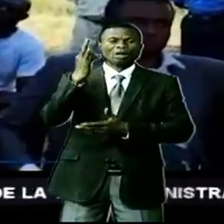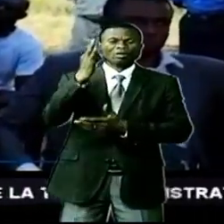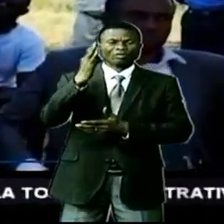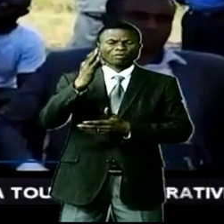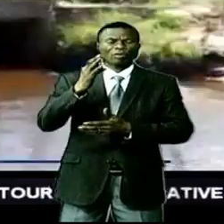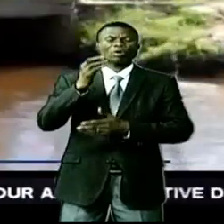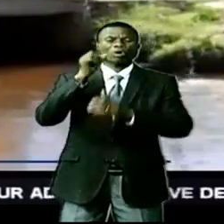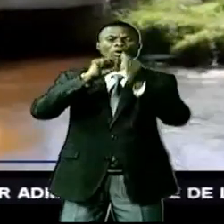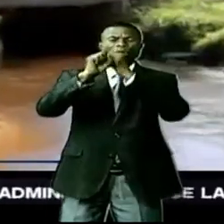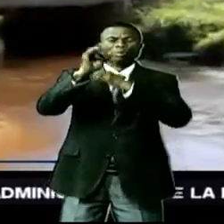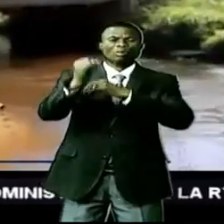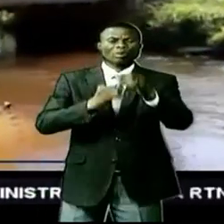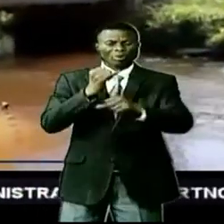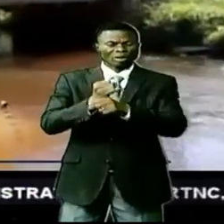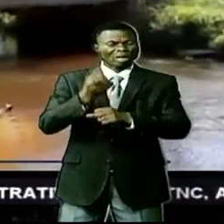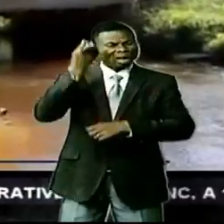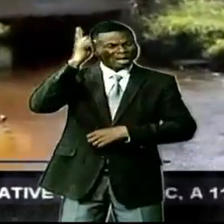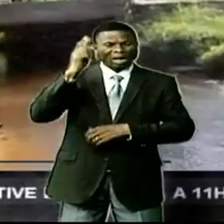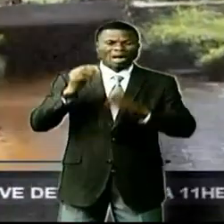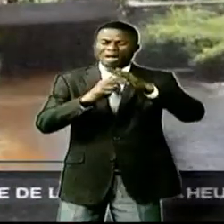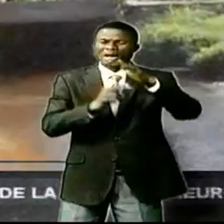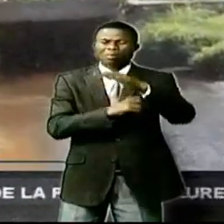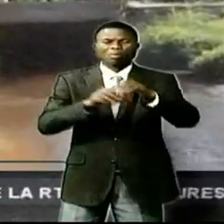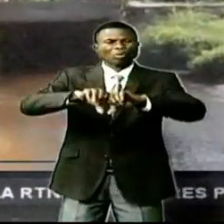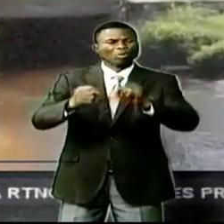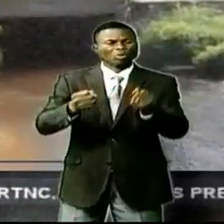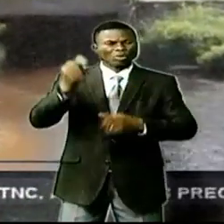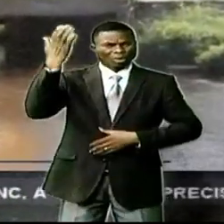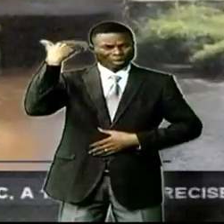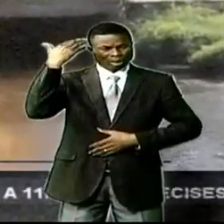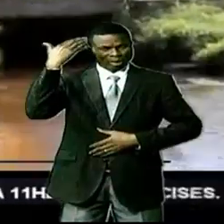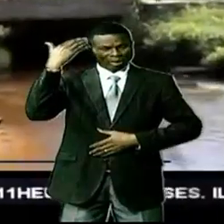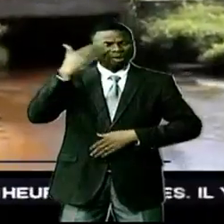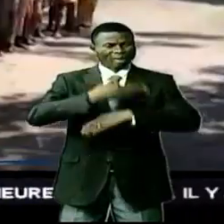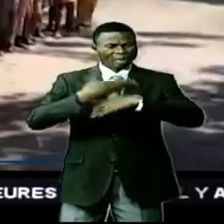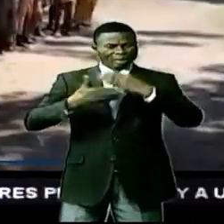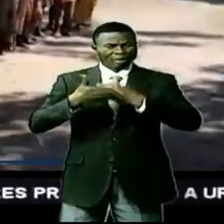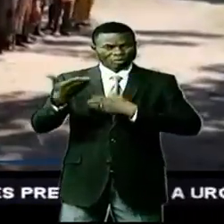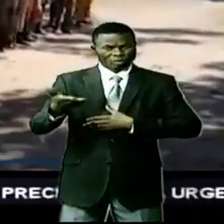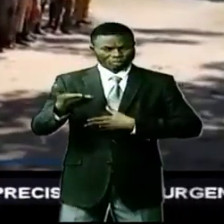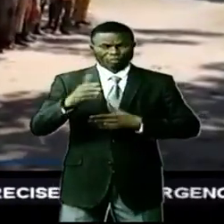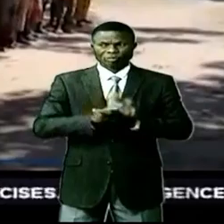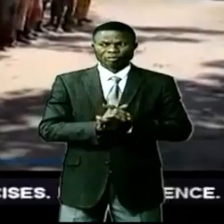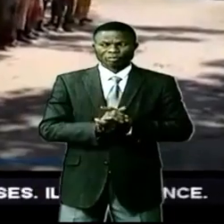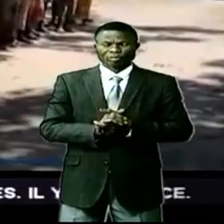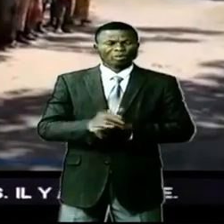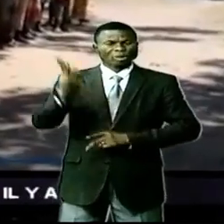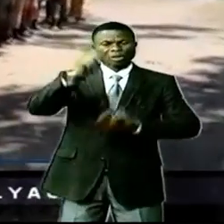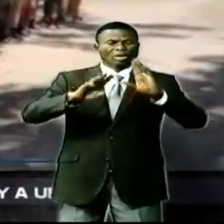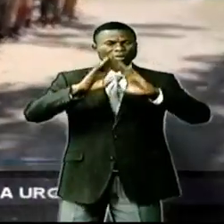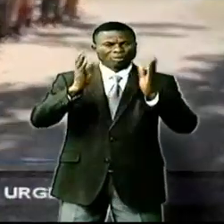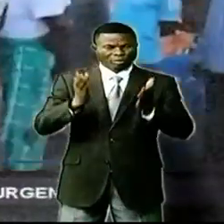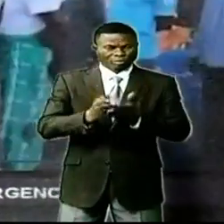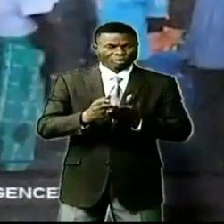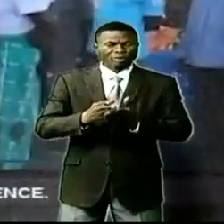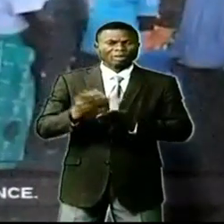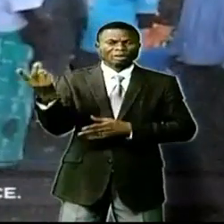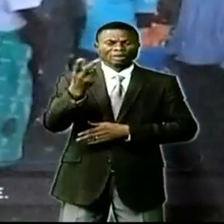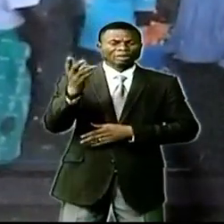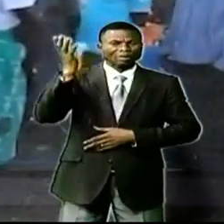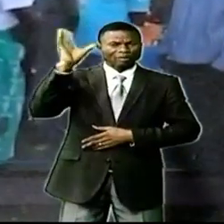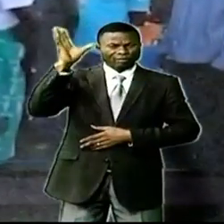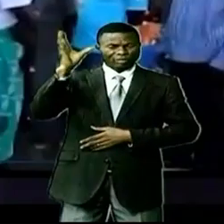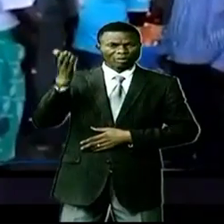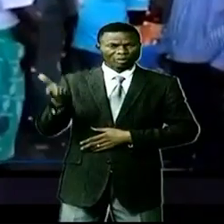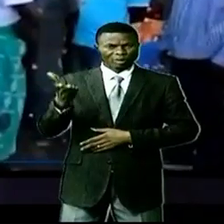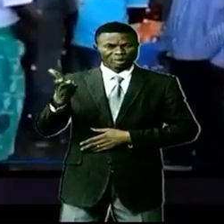'enfin ces ponts, qui n'existaient plus depuis plusieurs décennies, soient construits. Enfin, les populations de dérive de